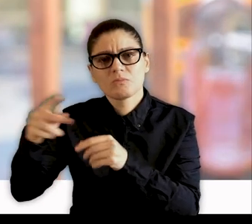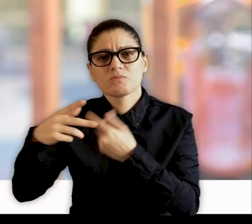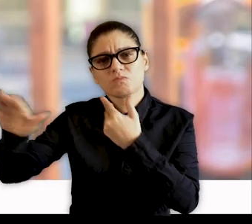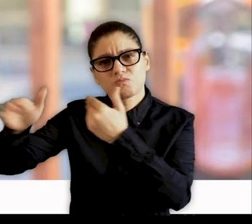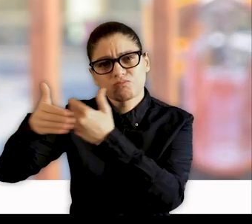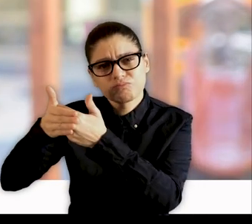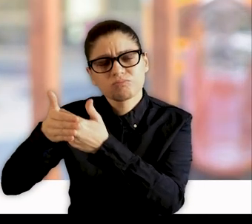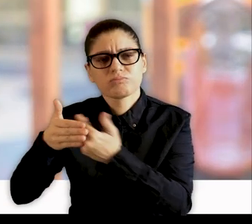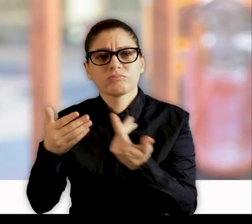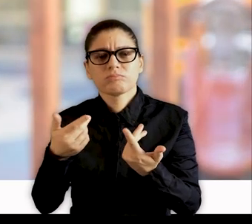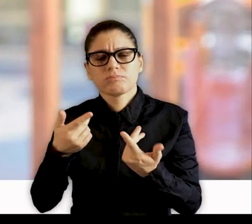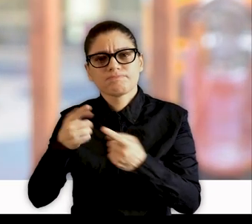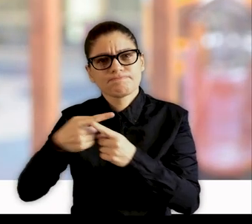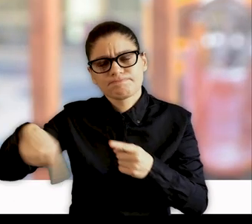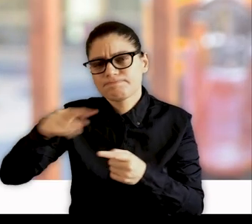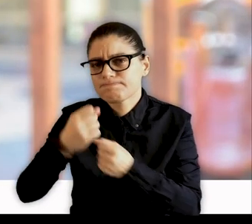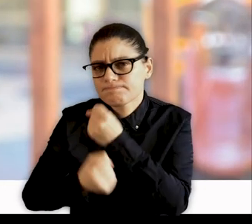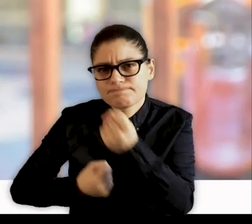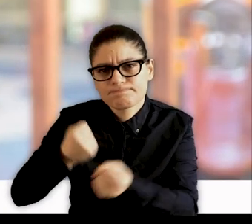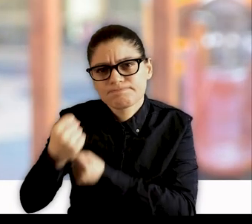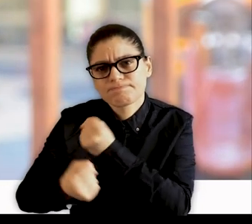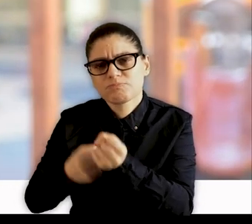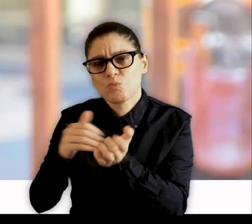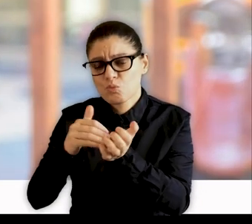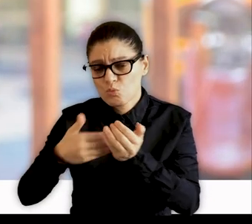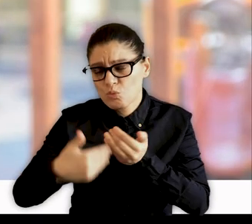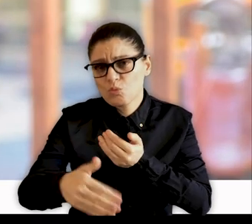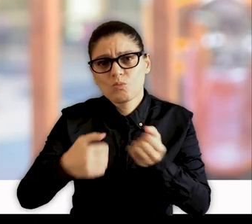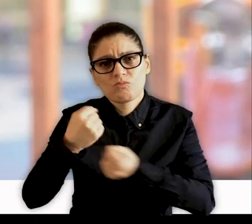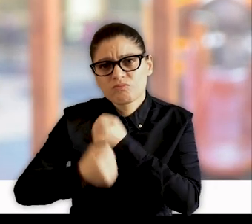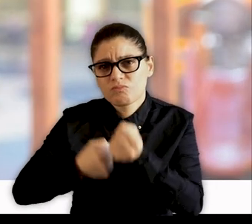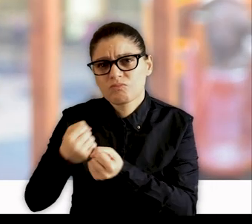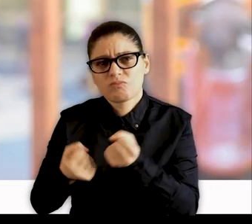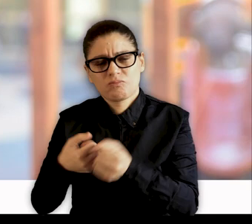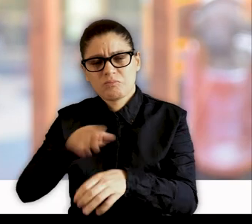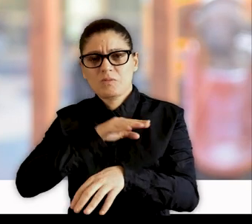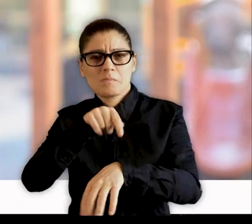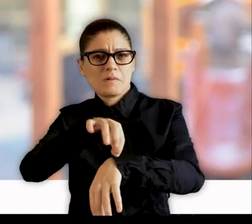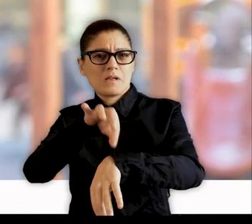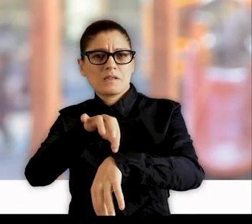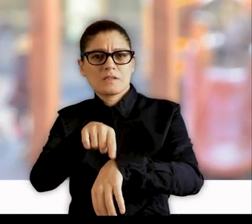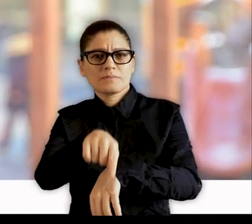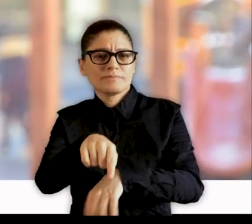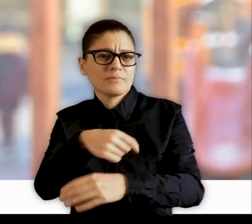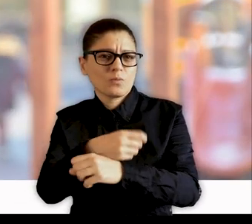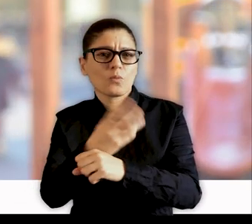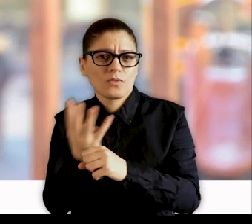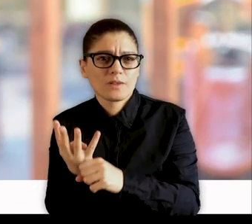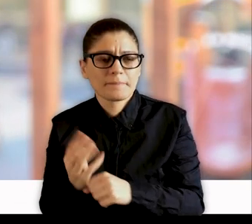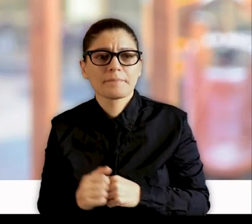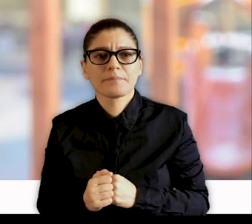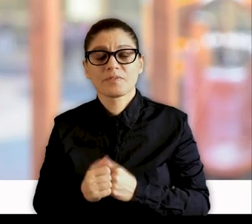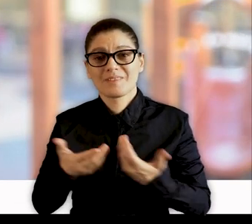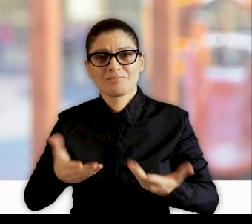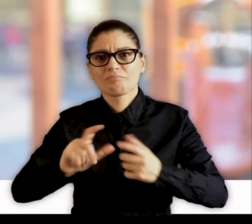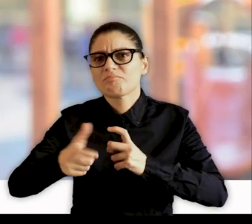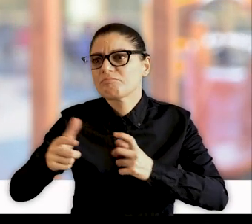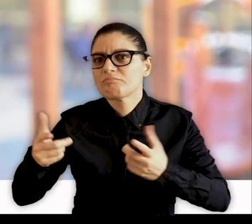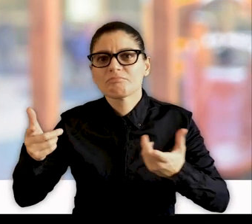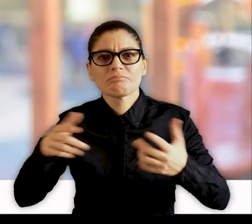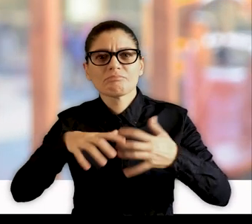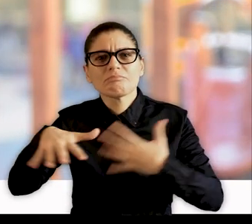pour leur famille et leurs proches, pour tous ceux qui ont souffert ou souffrent encore de la maladie. Au-delà des